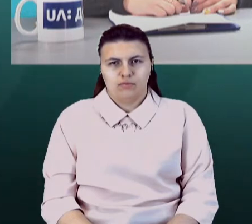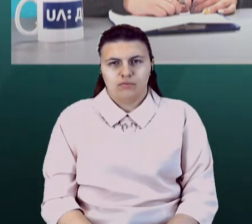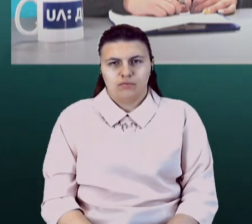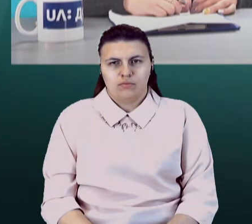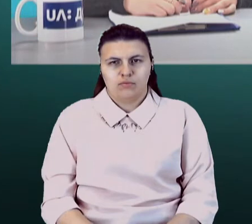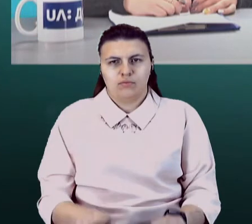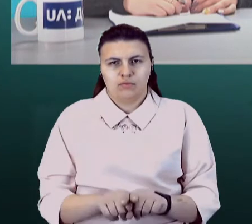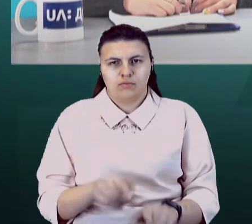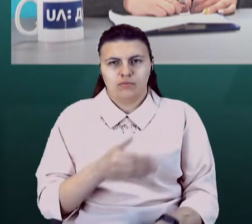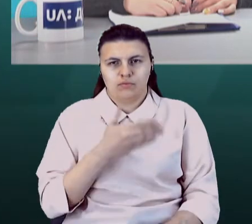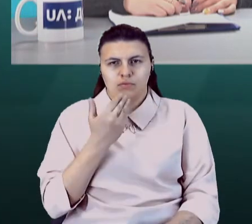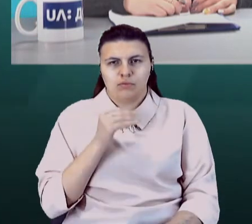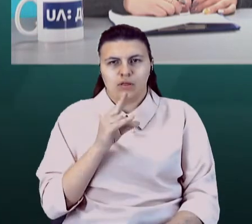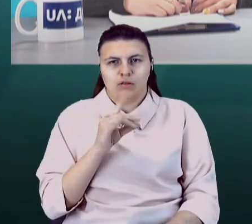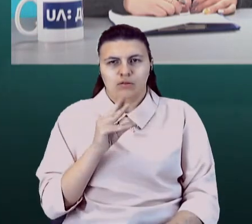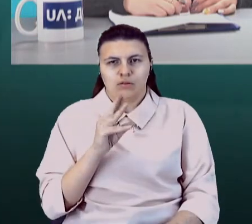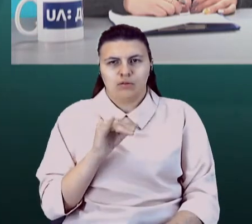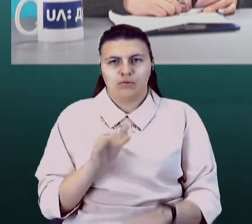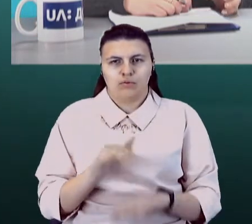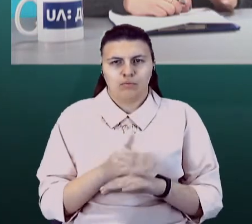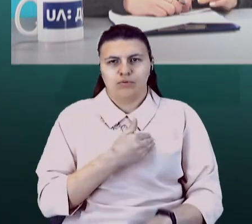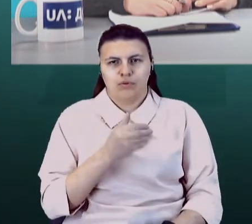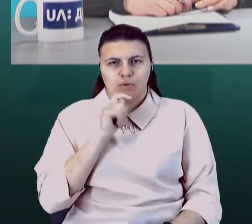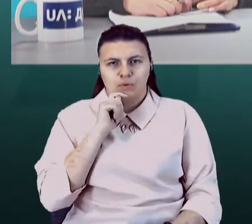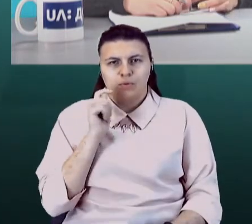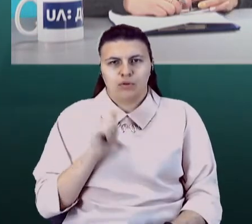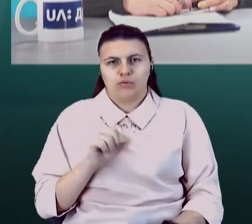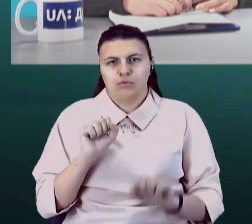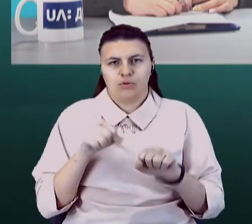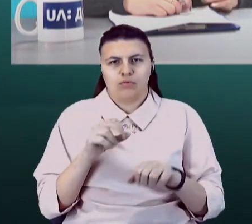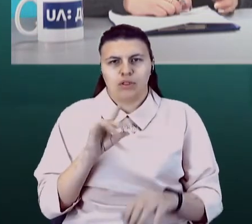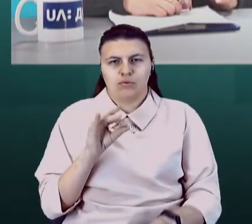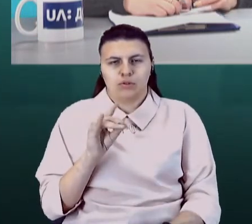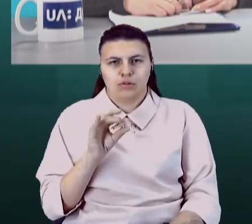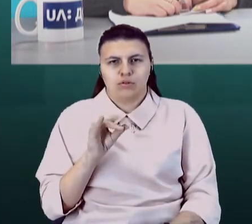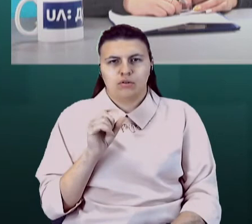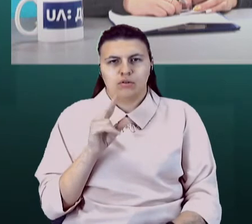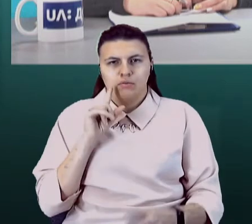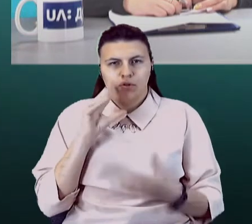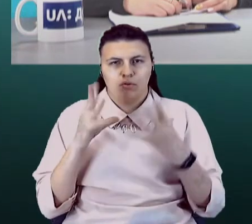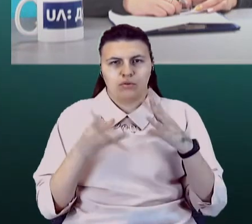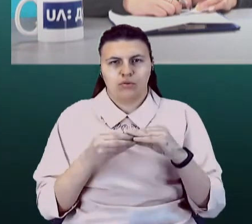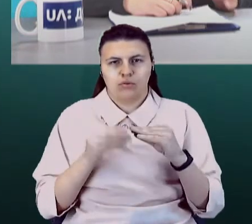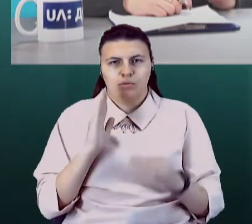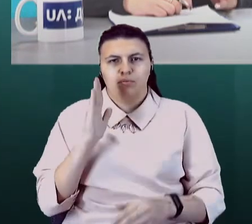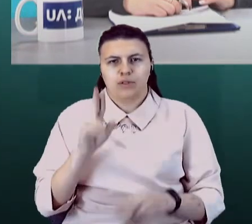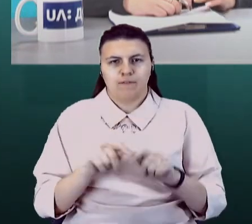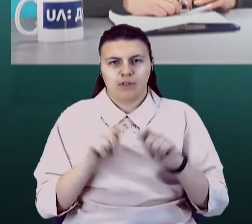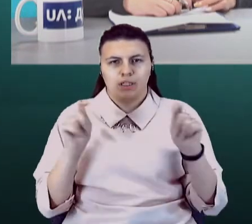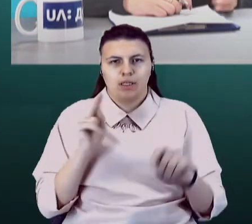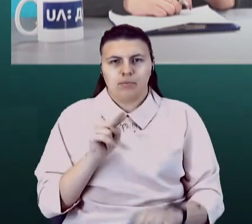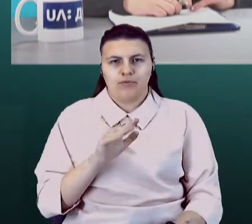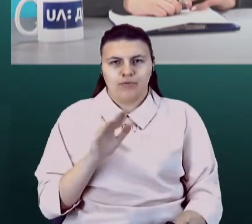України. Можливо. Пане Костянтине, як Ви оцінюєте перспективу відкриття КПВВ всіх на